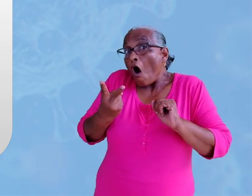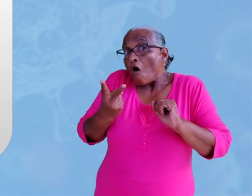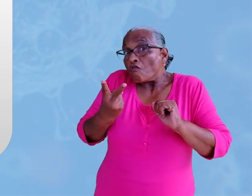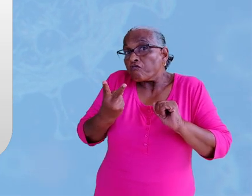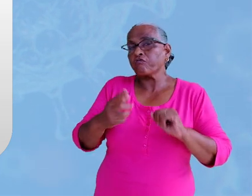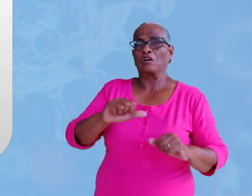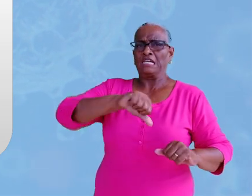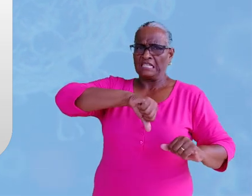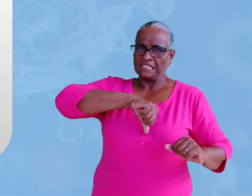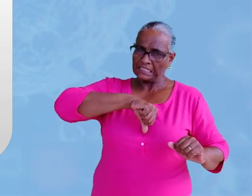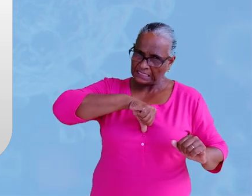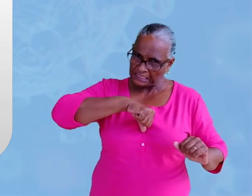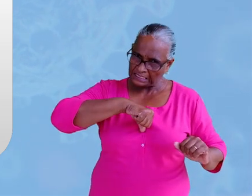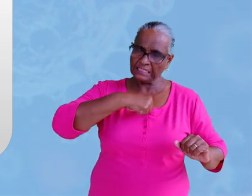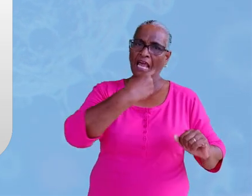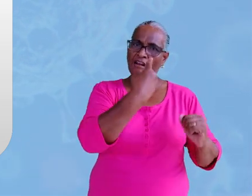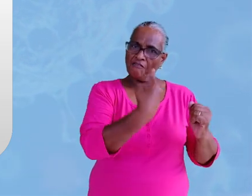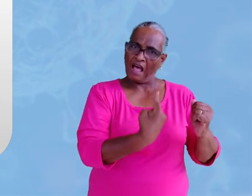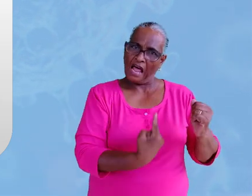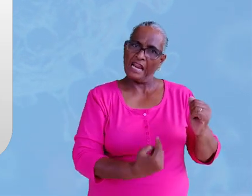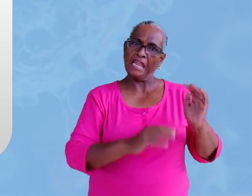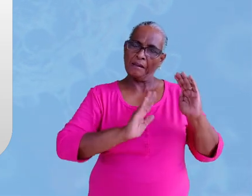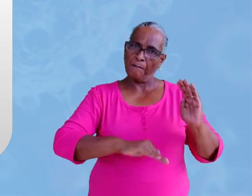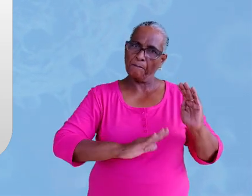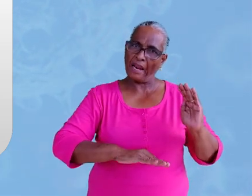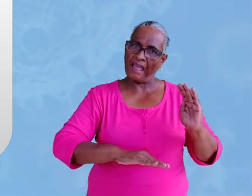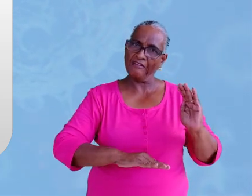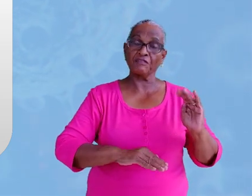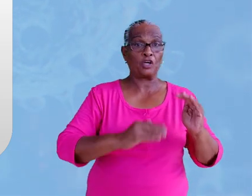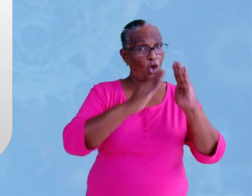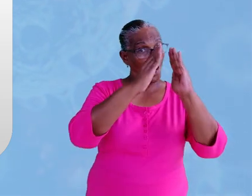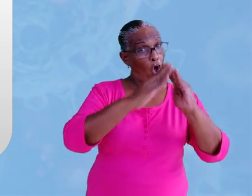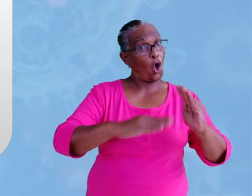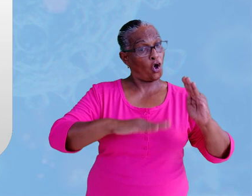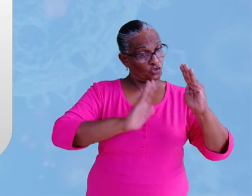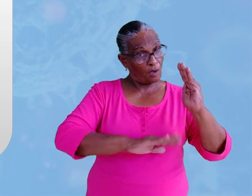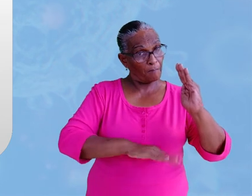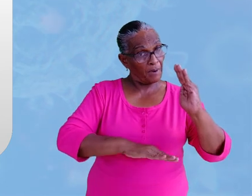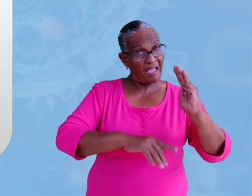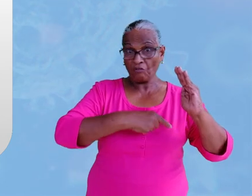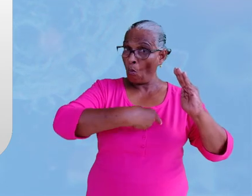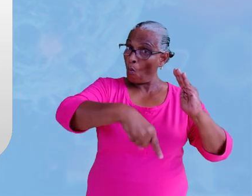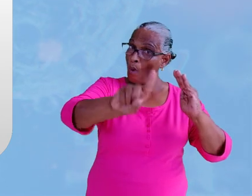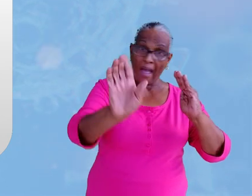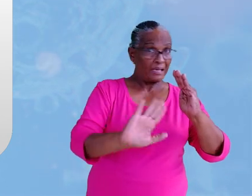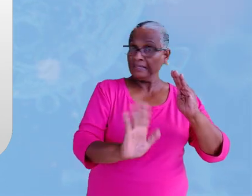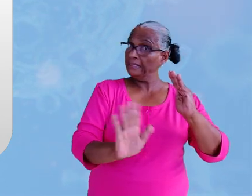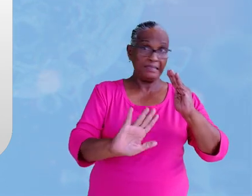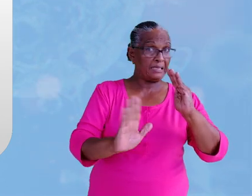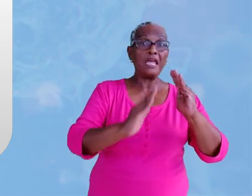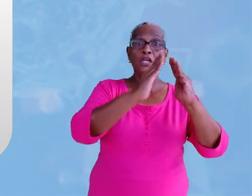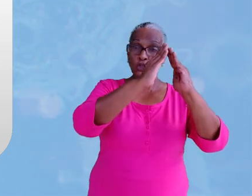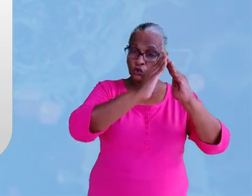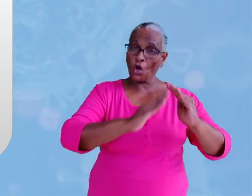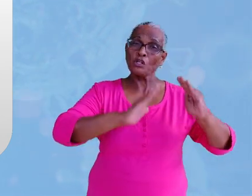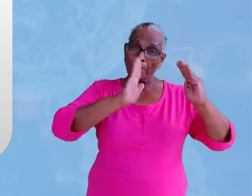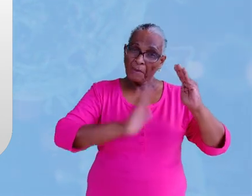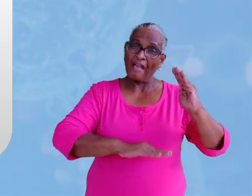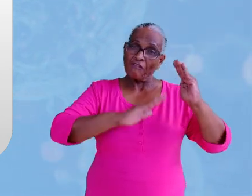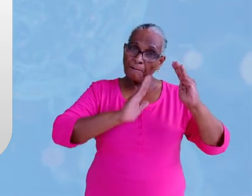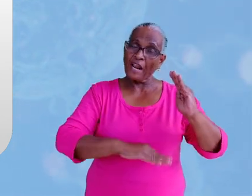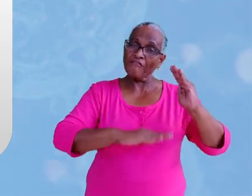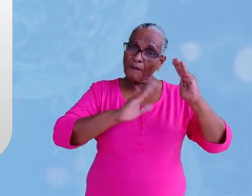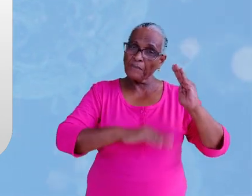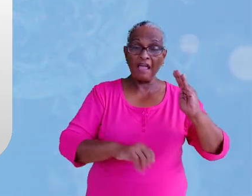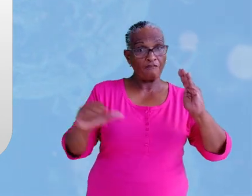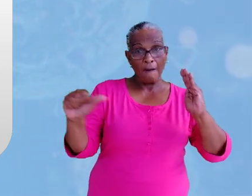je gaat in zelfquarantaine. Je gaat uit jezelf niet uit huis en probeert ook thuis zo min mogelijk direct